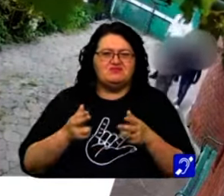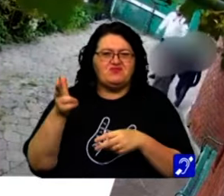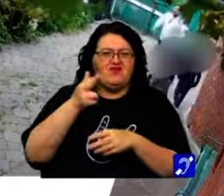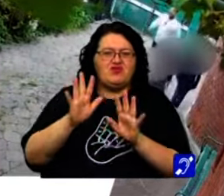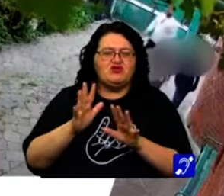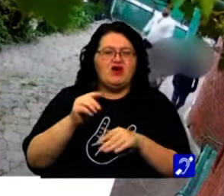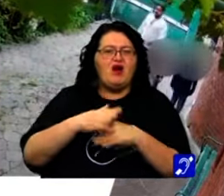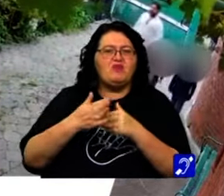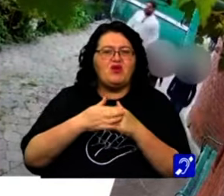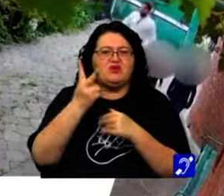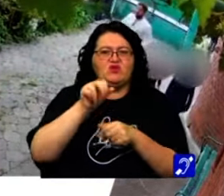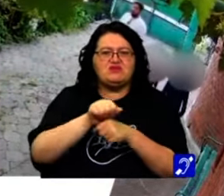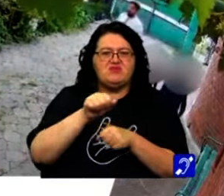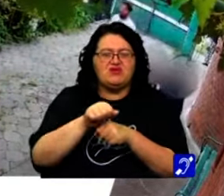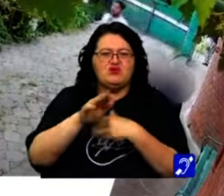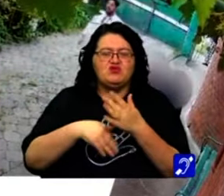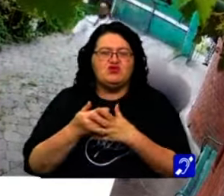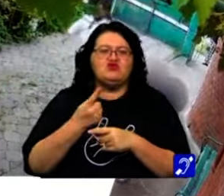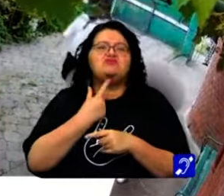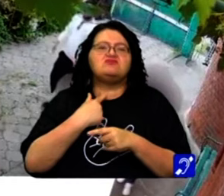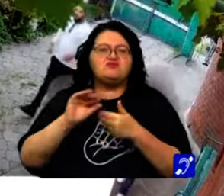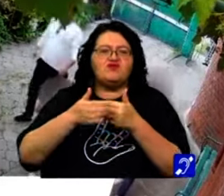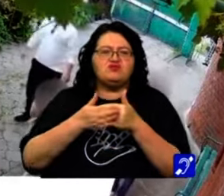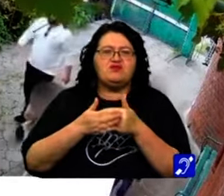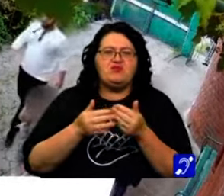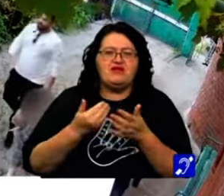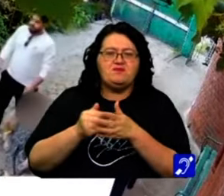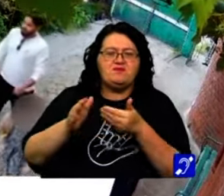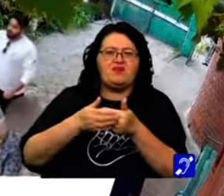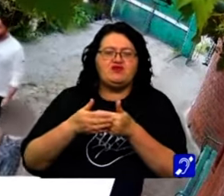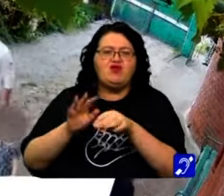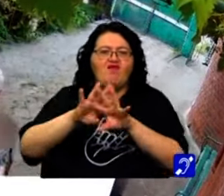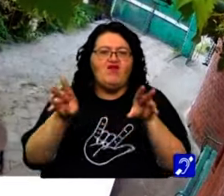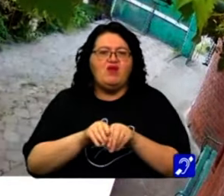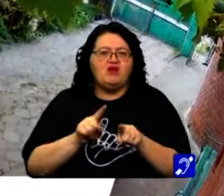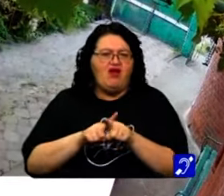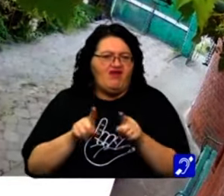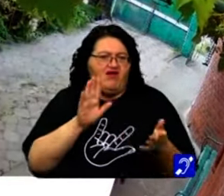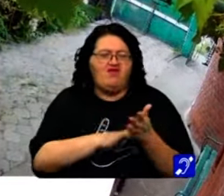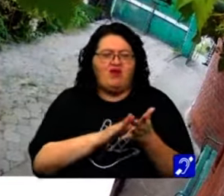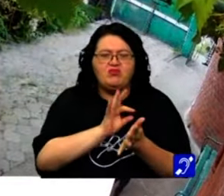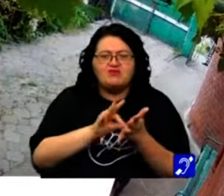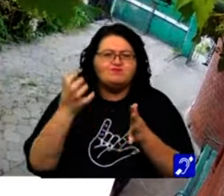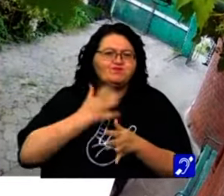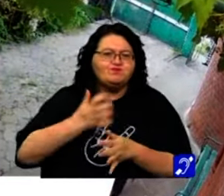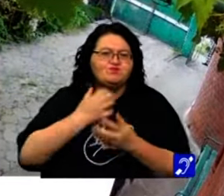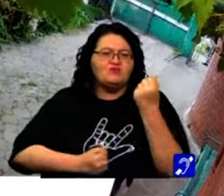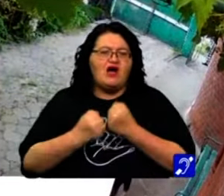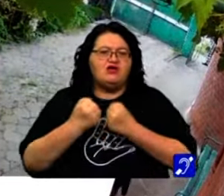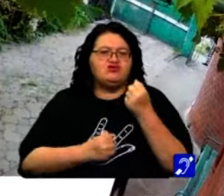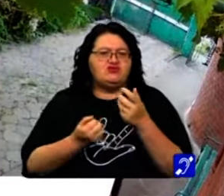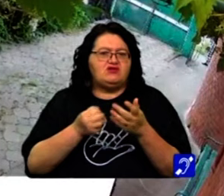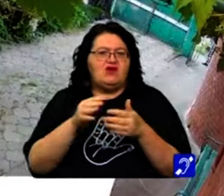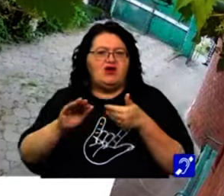În urmă cu aproape două săptămâni, după ce și-a amenințat în repetate rânduri vecinii, familia a trecut la fapte. Vistima a fost autoturismul